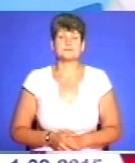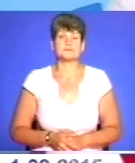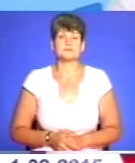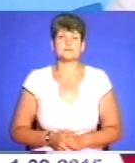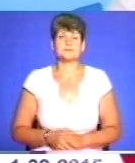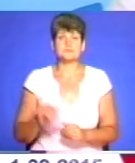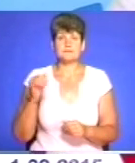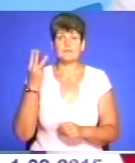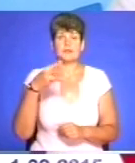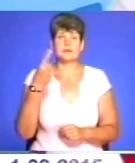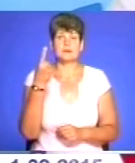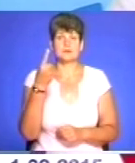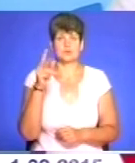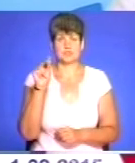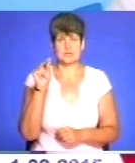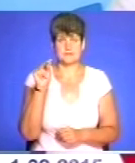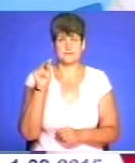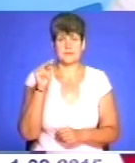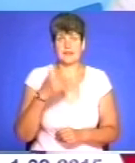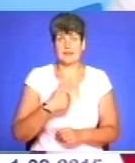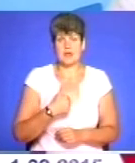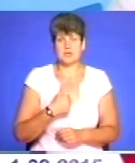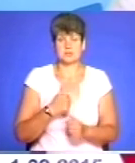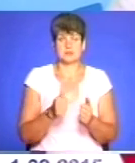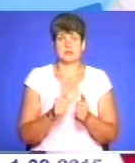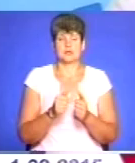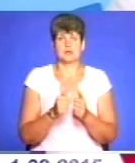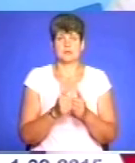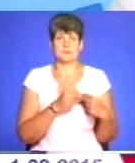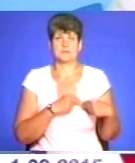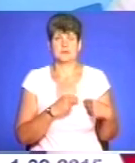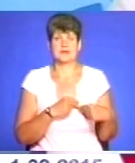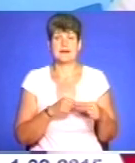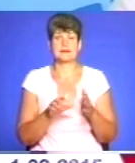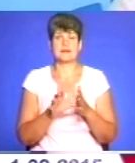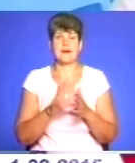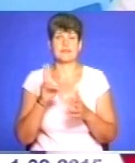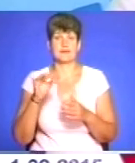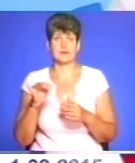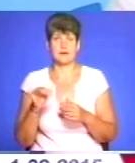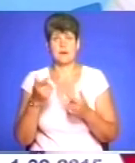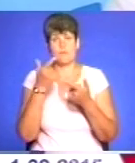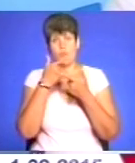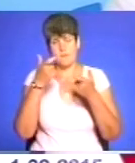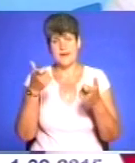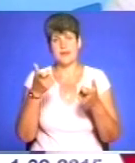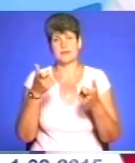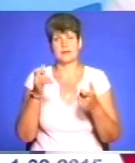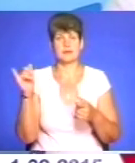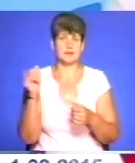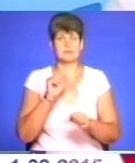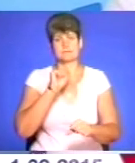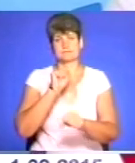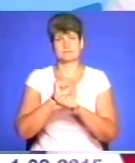І 31 числа наші партньори енергетики в черговий раз нас попередили і